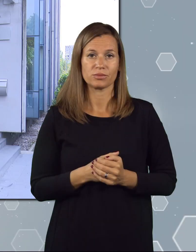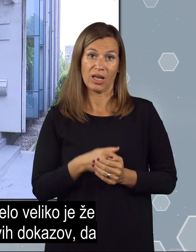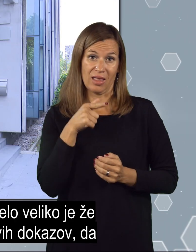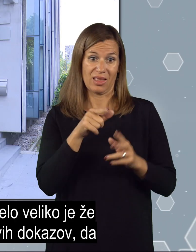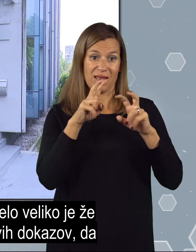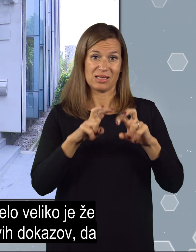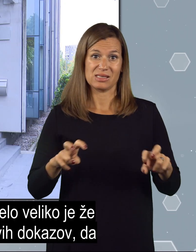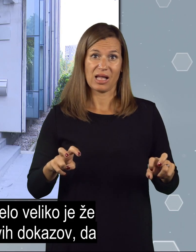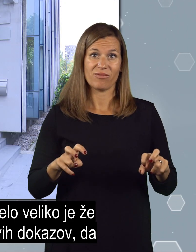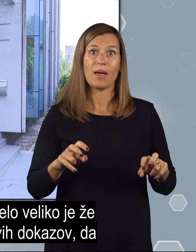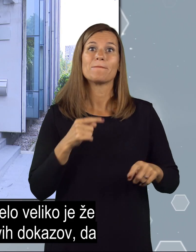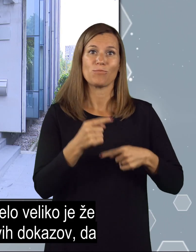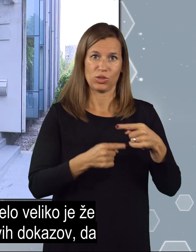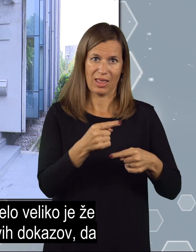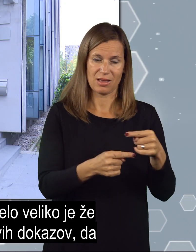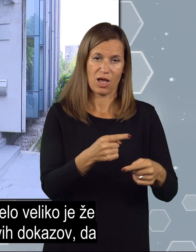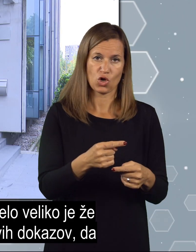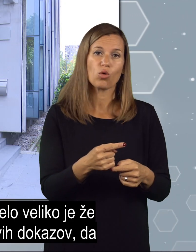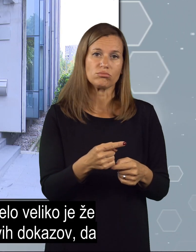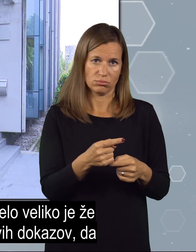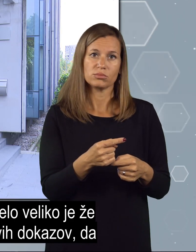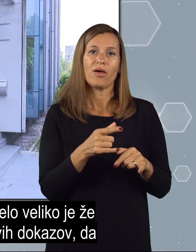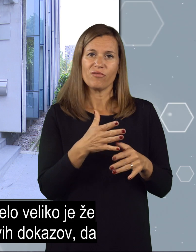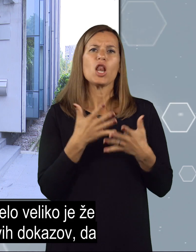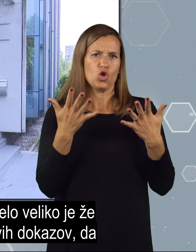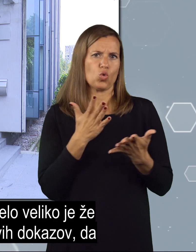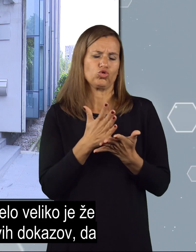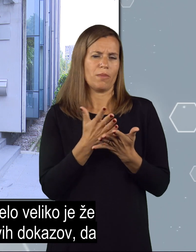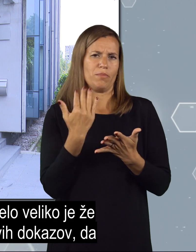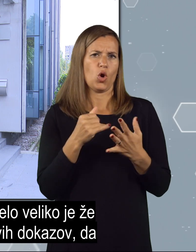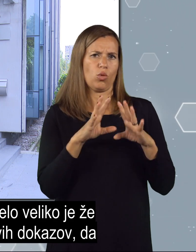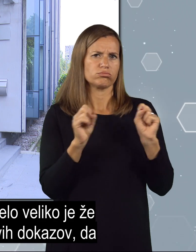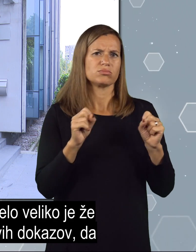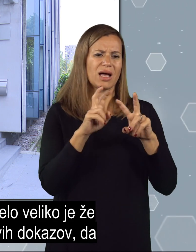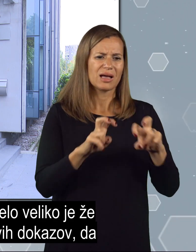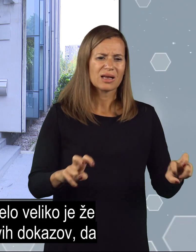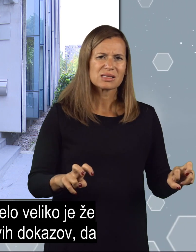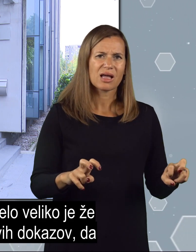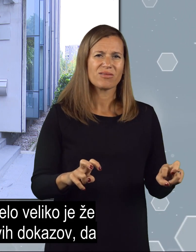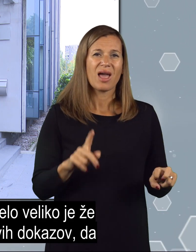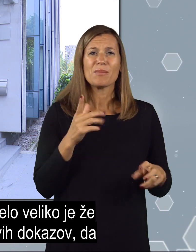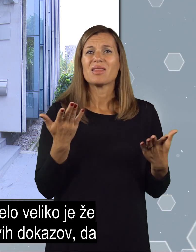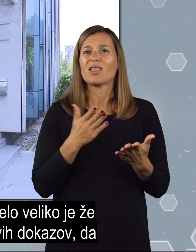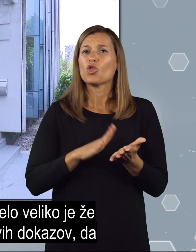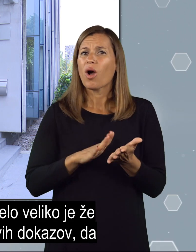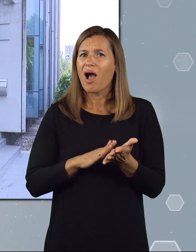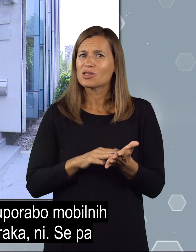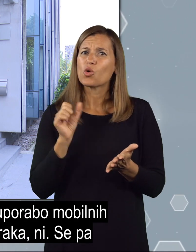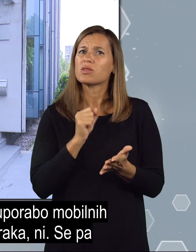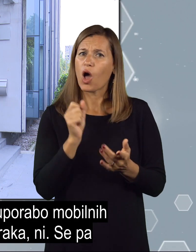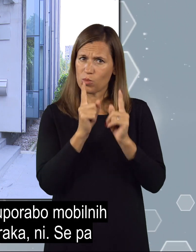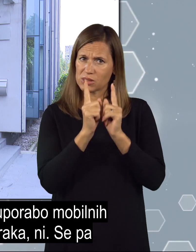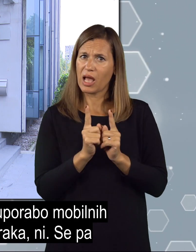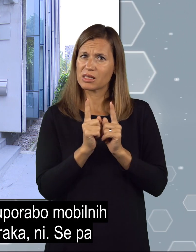Te raziskave potekajo, zelo veliko je že narejenih. Nekih oprijemljivih dokazov za to, da obstaja